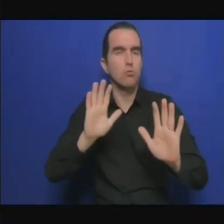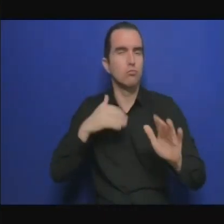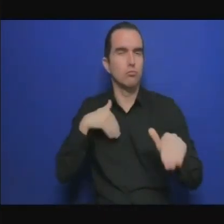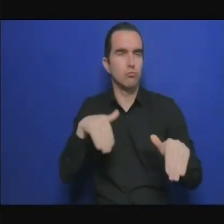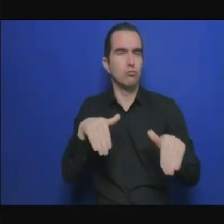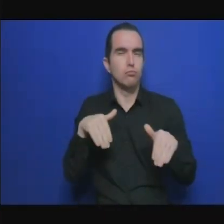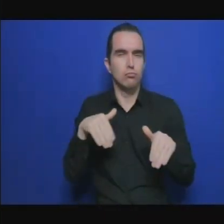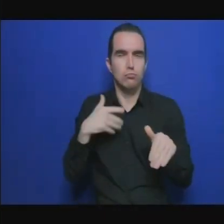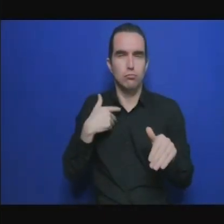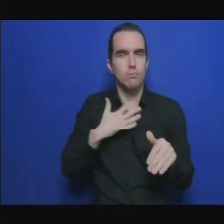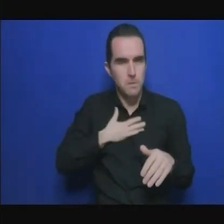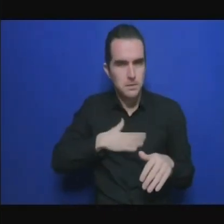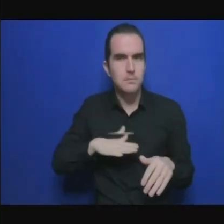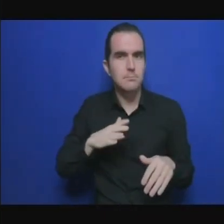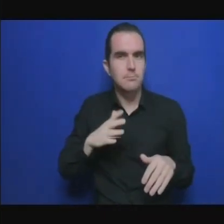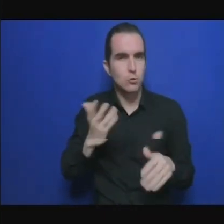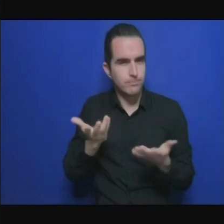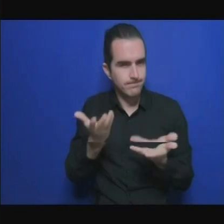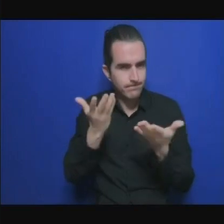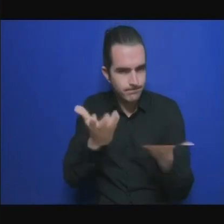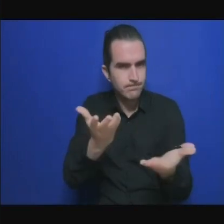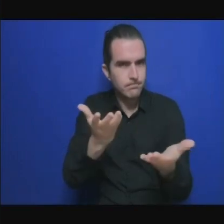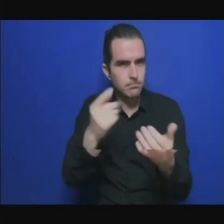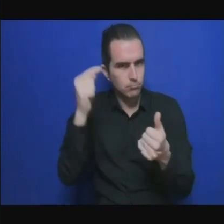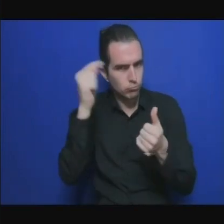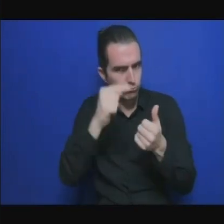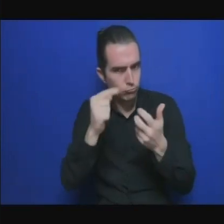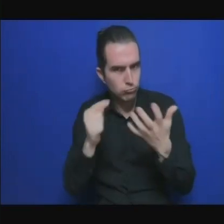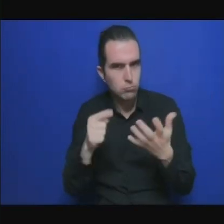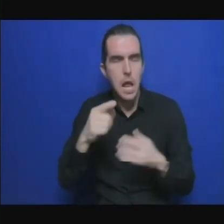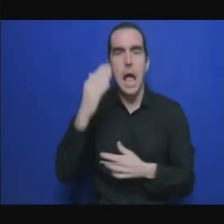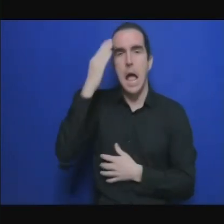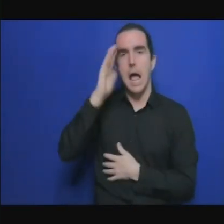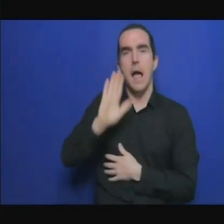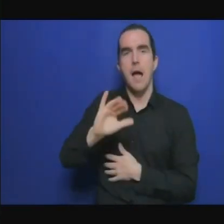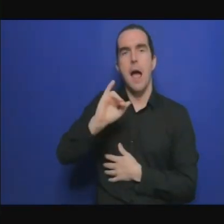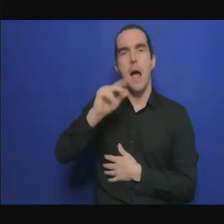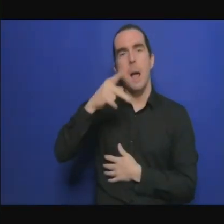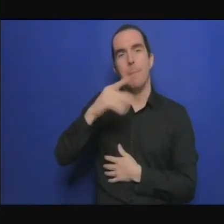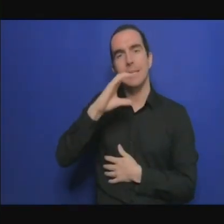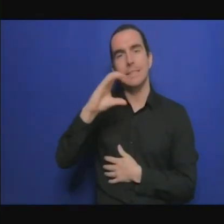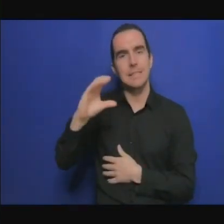Merci beaucoup, Aruna. Merci infiniment, Aruna.